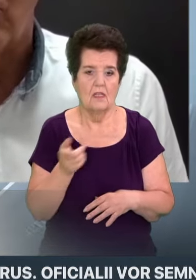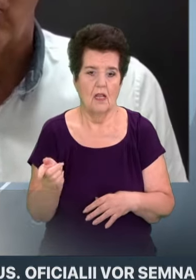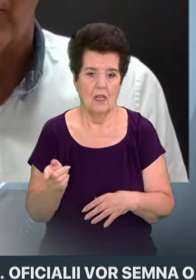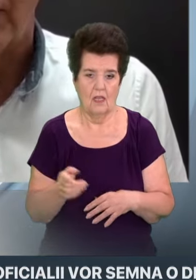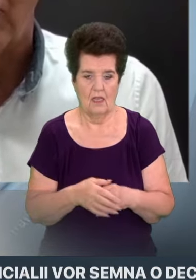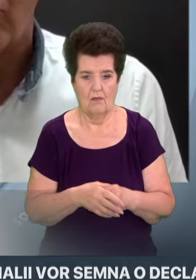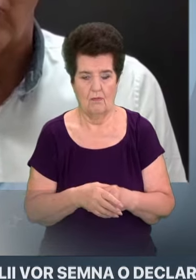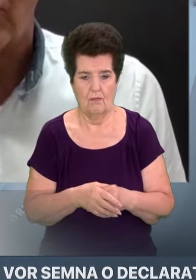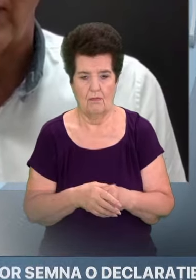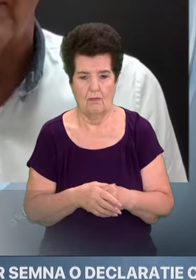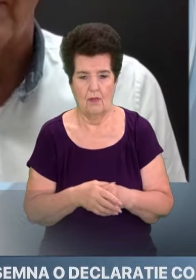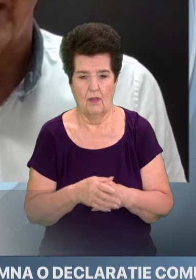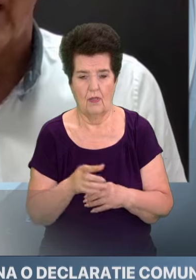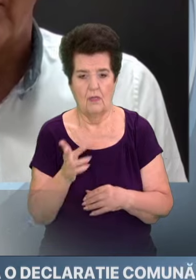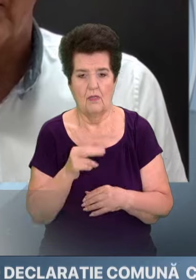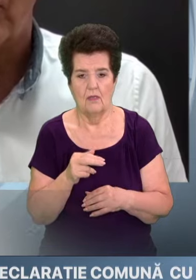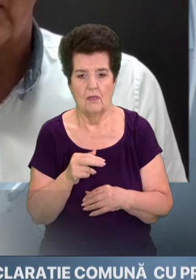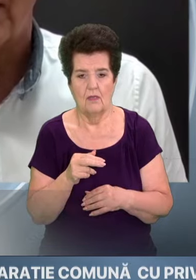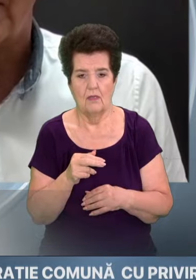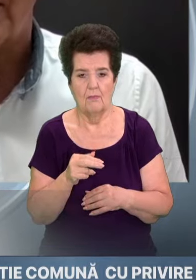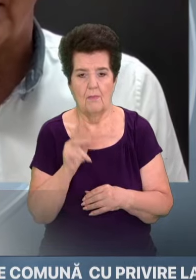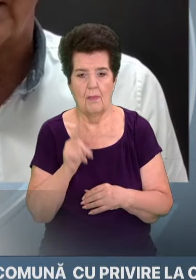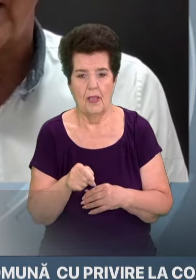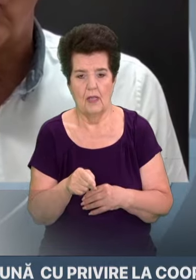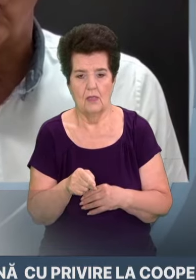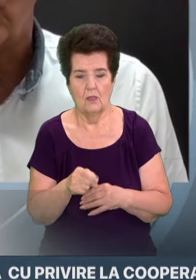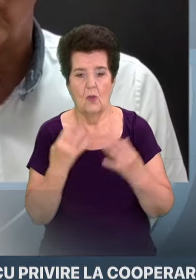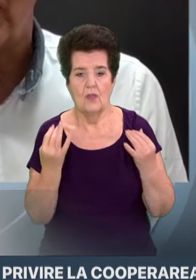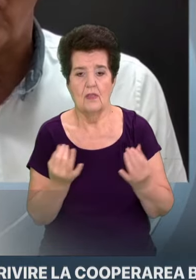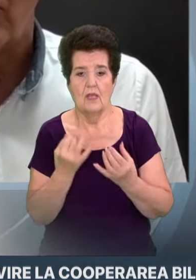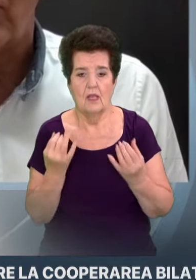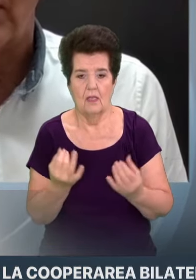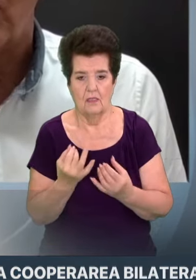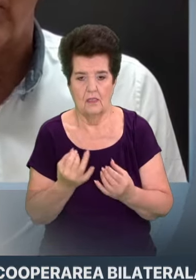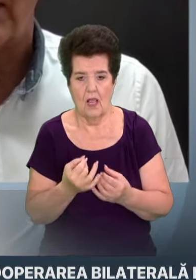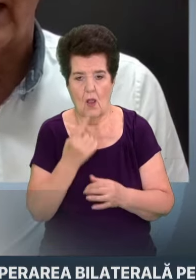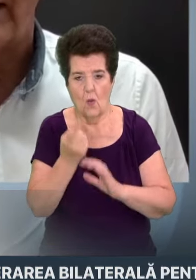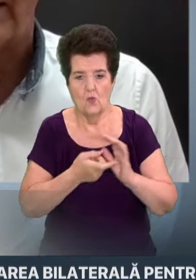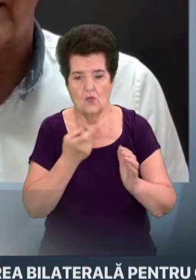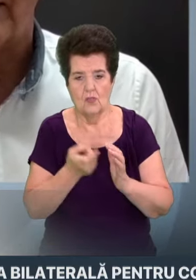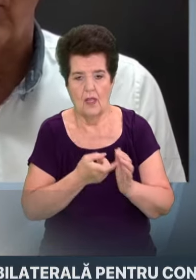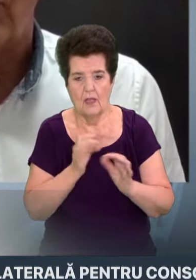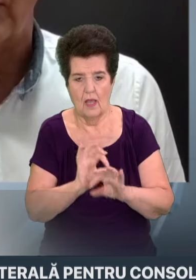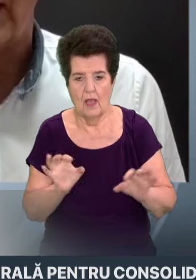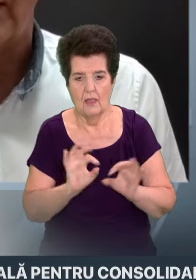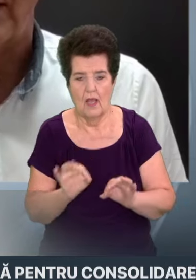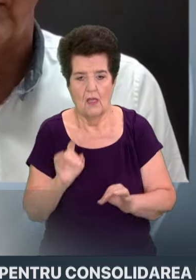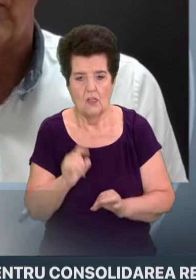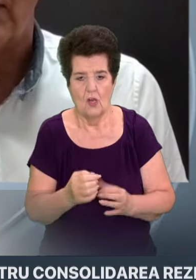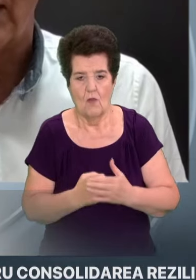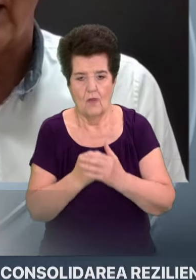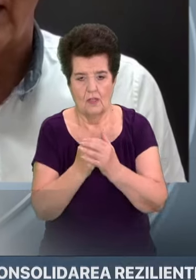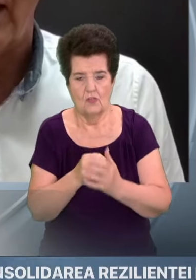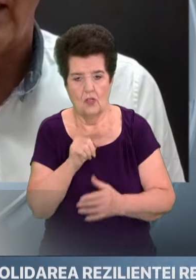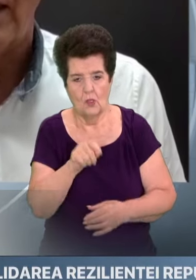sindromului CCN, pentru că este interesant, un sondaj de ultimă oră realizat de o fundație